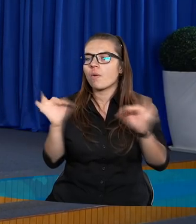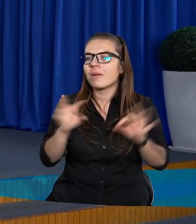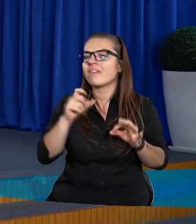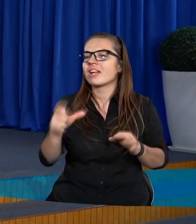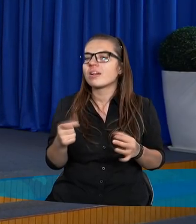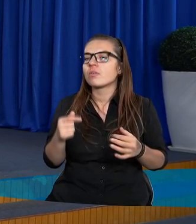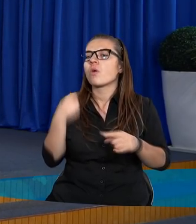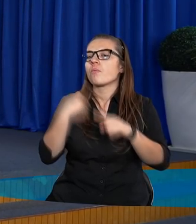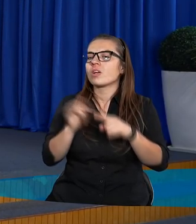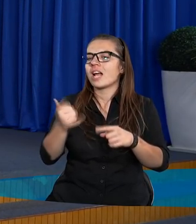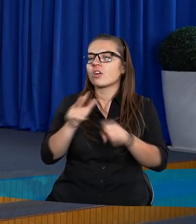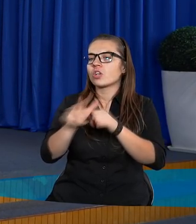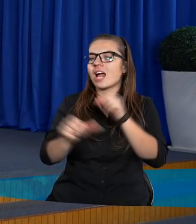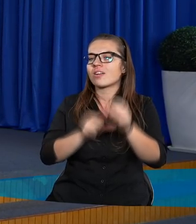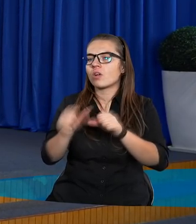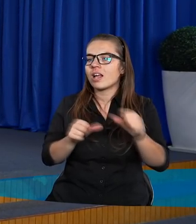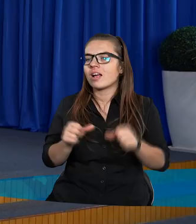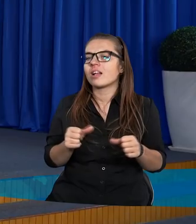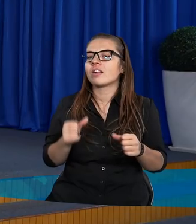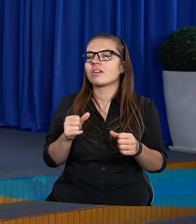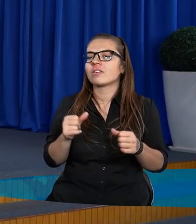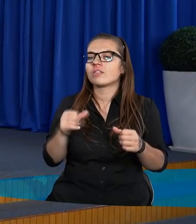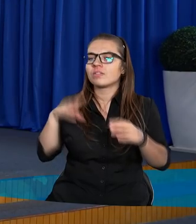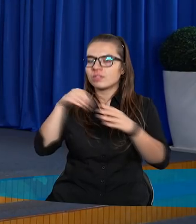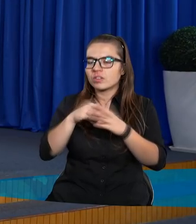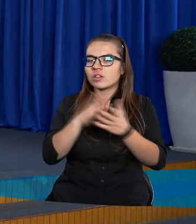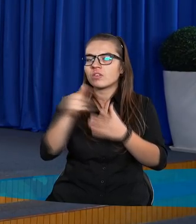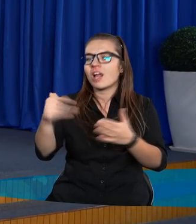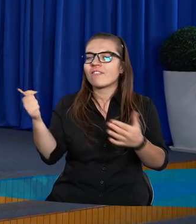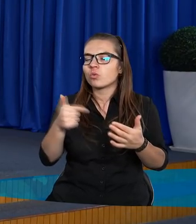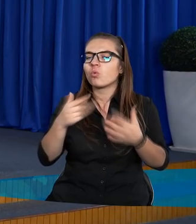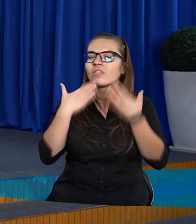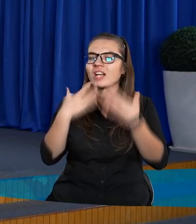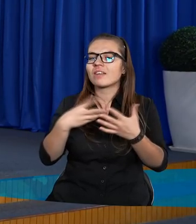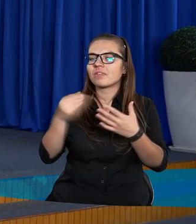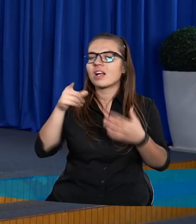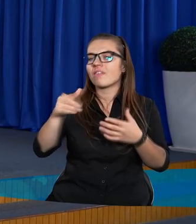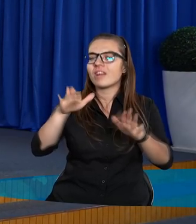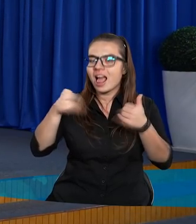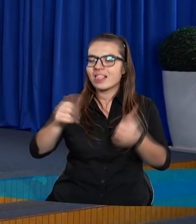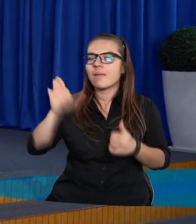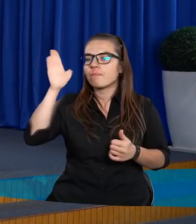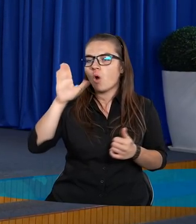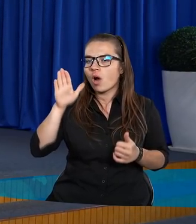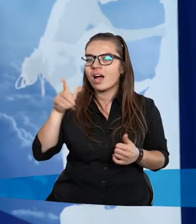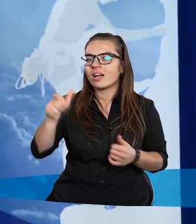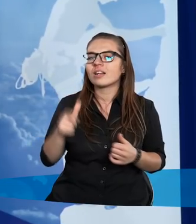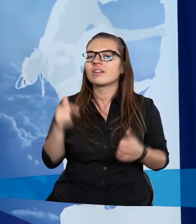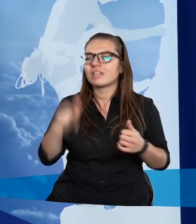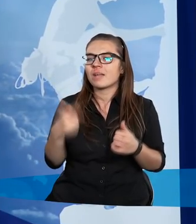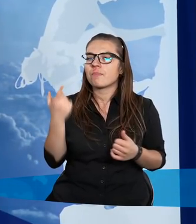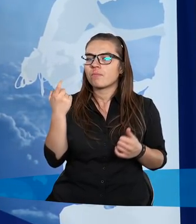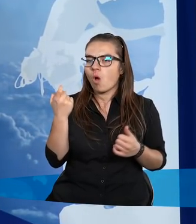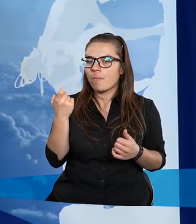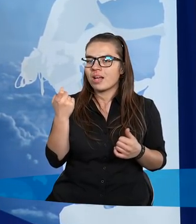więc postanowiłem jako trzynastolatek, że spłacę swój dług wdzięczności względem Pana Boga i w tym